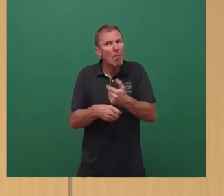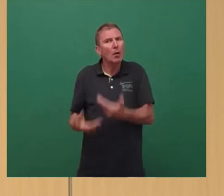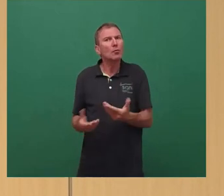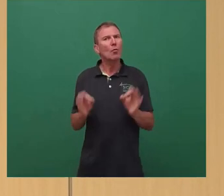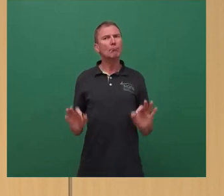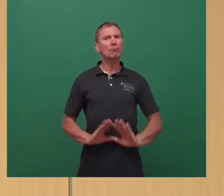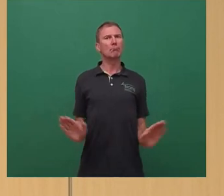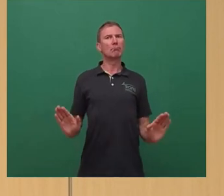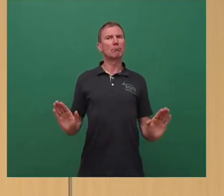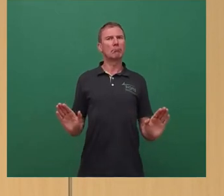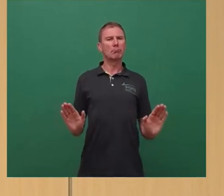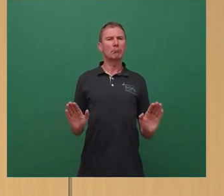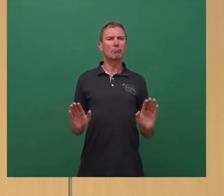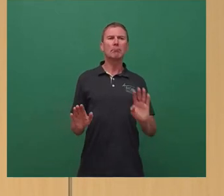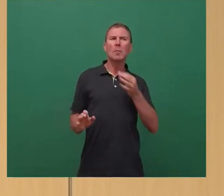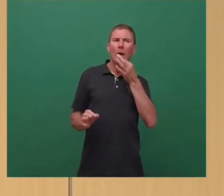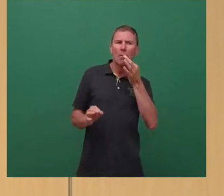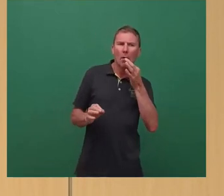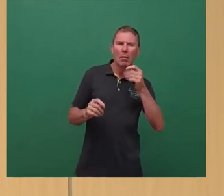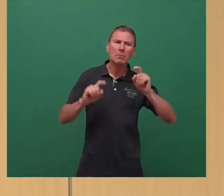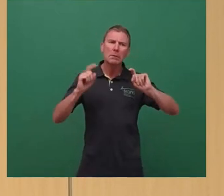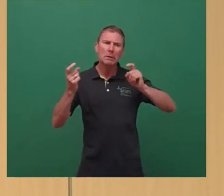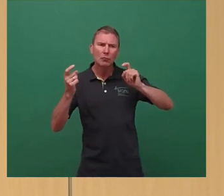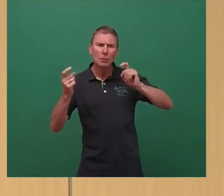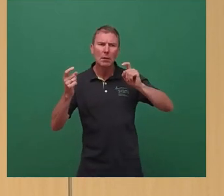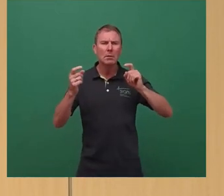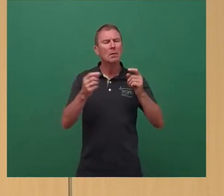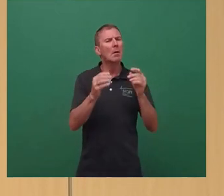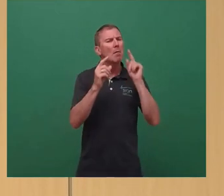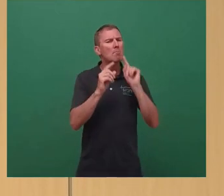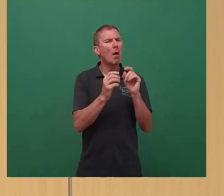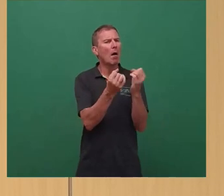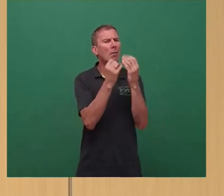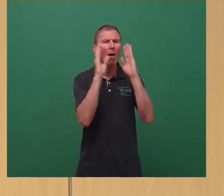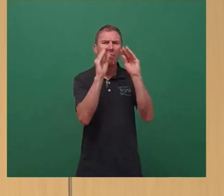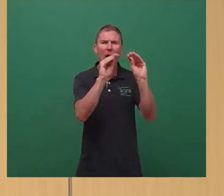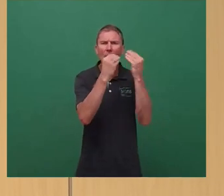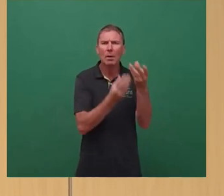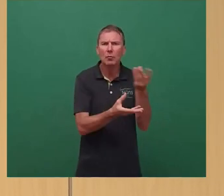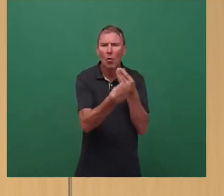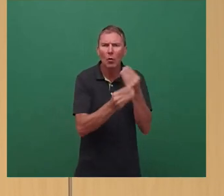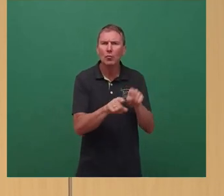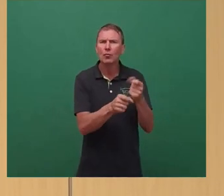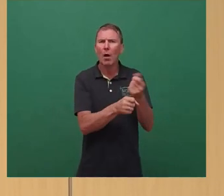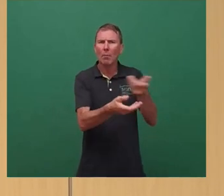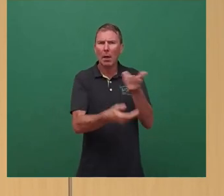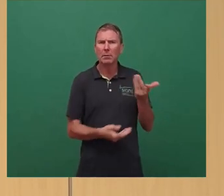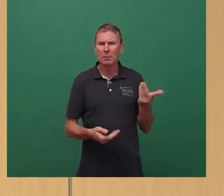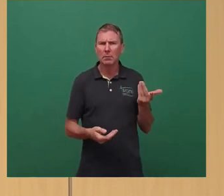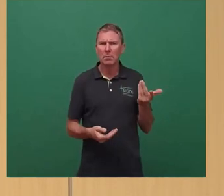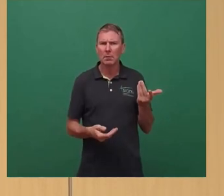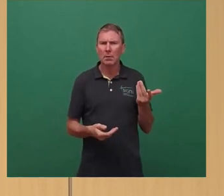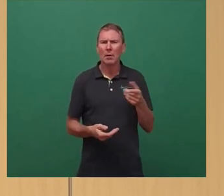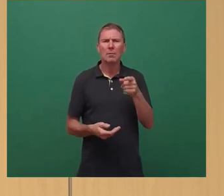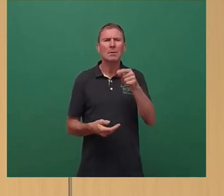hinterfragt Thematiken, lässt sich Fachinformationen zuarbeiten. Und was hier an Popanz